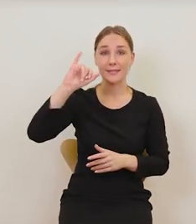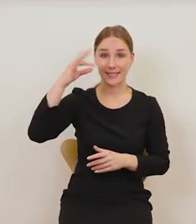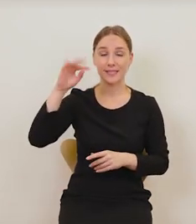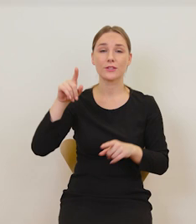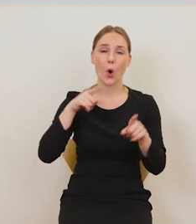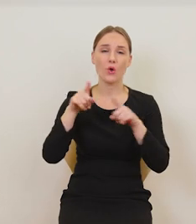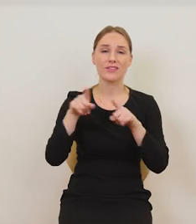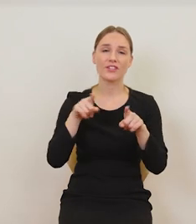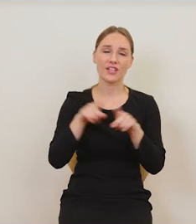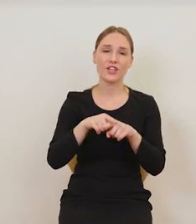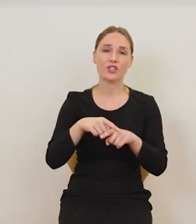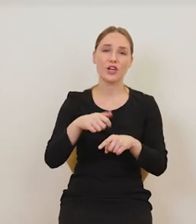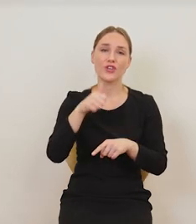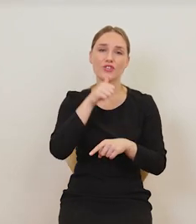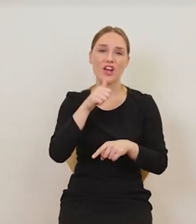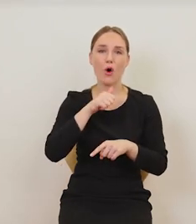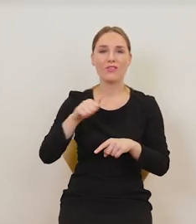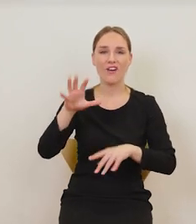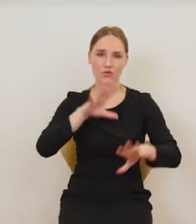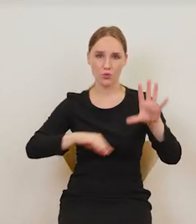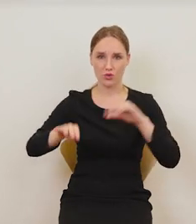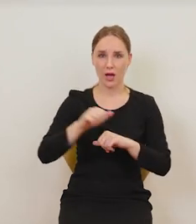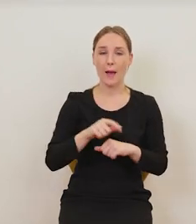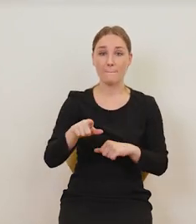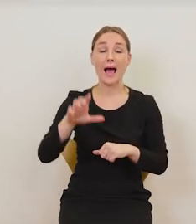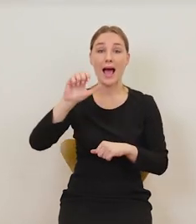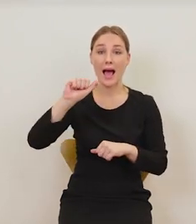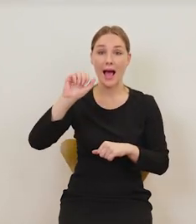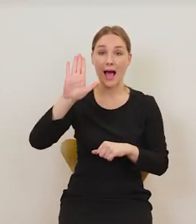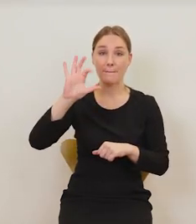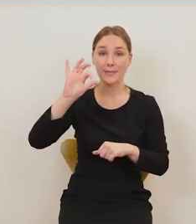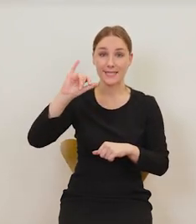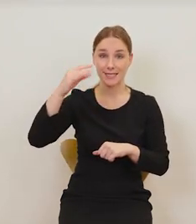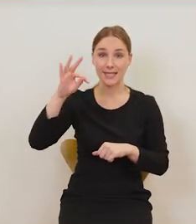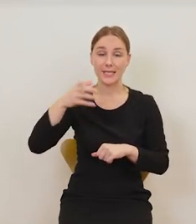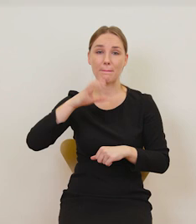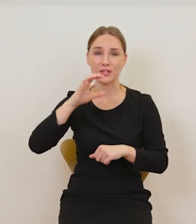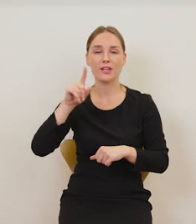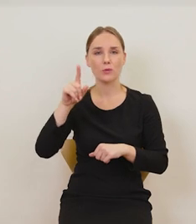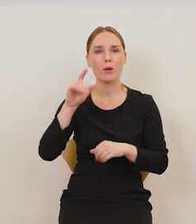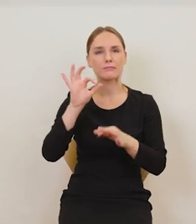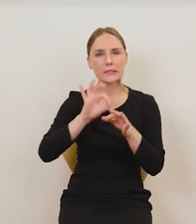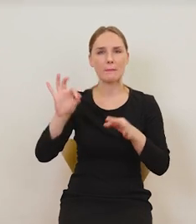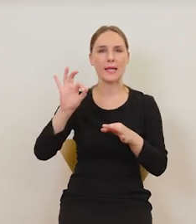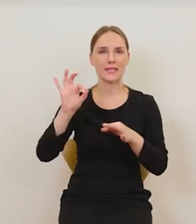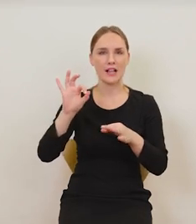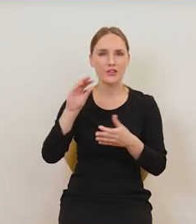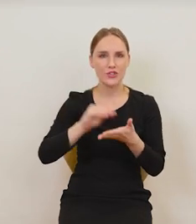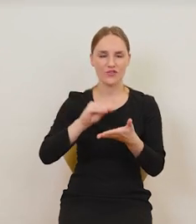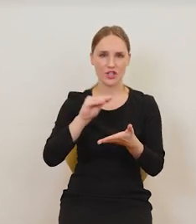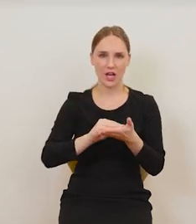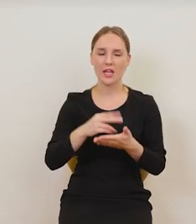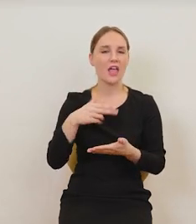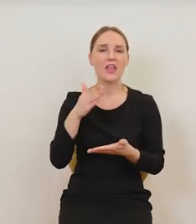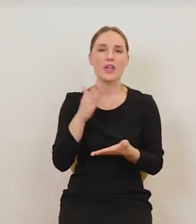pewna tradycja, to jest też pewna formuła, jak się to pije. Absyntu nie